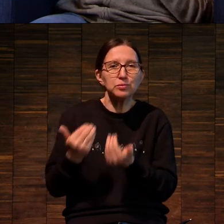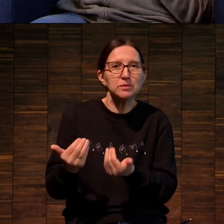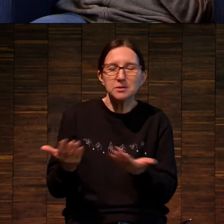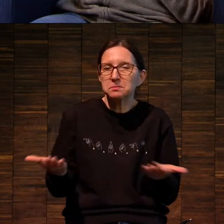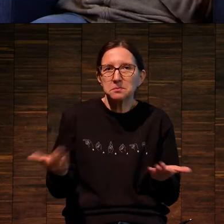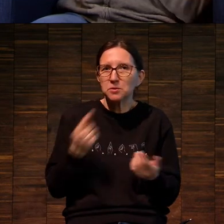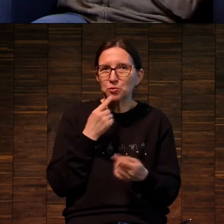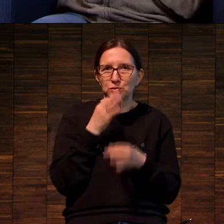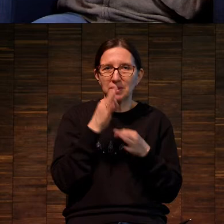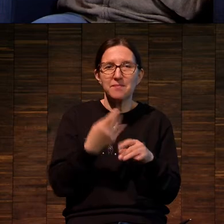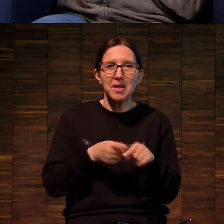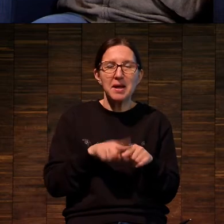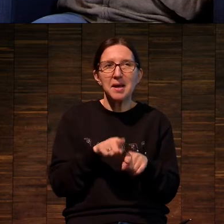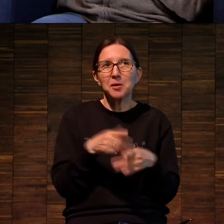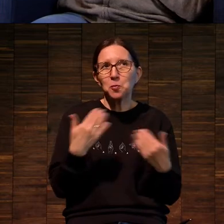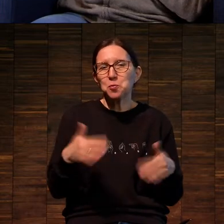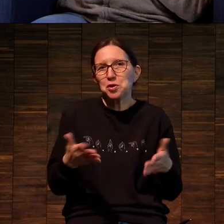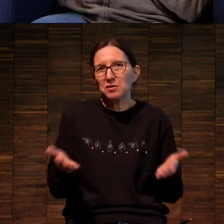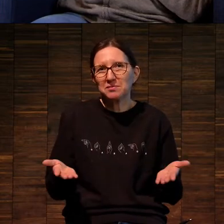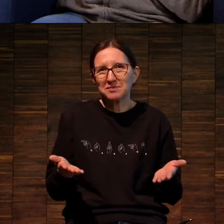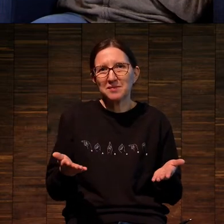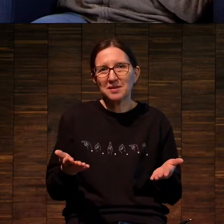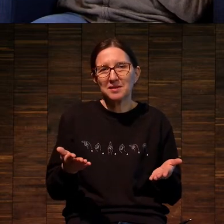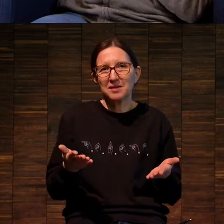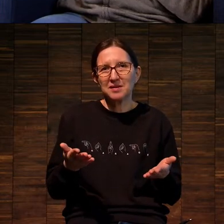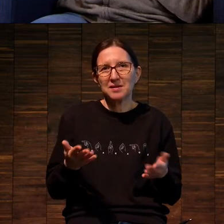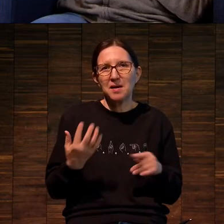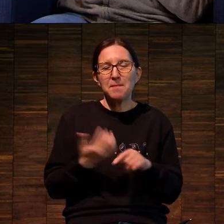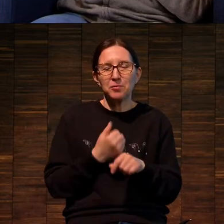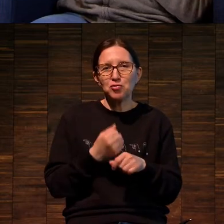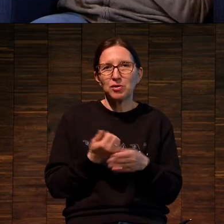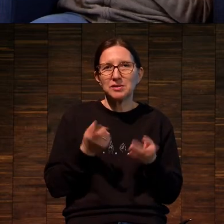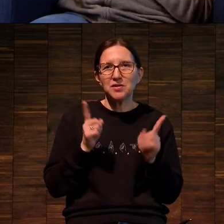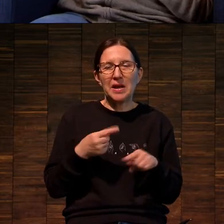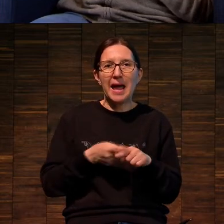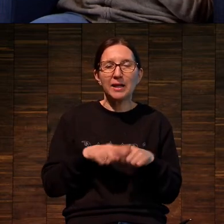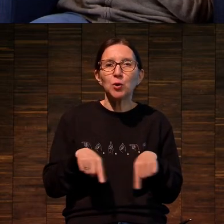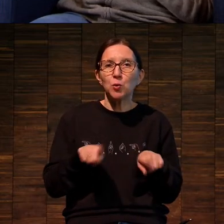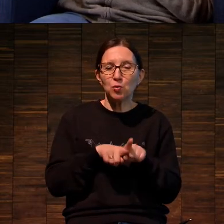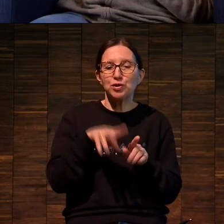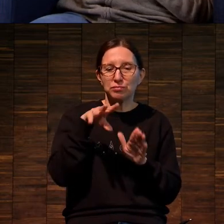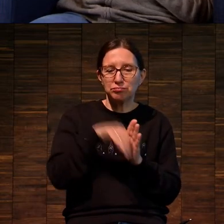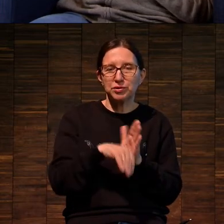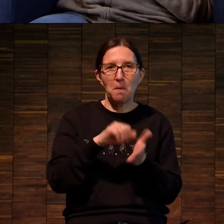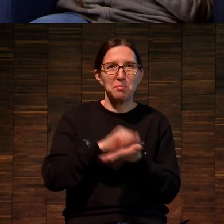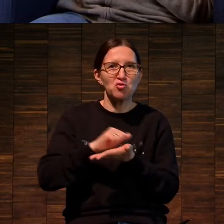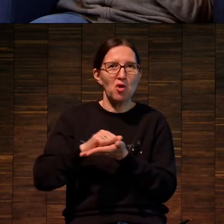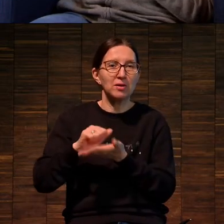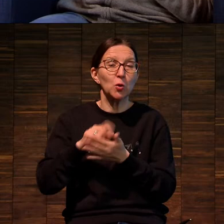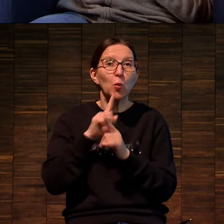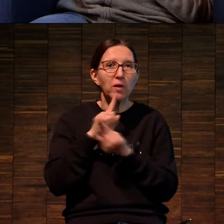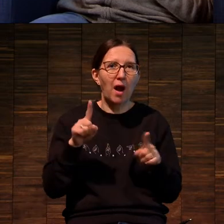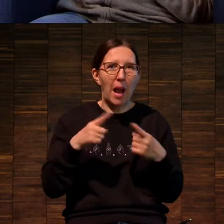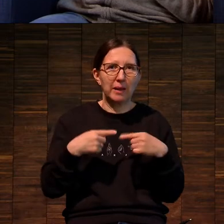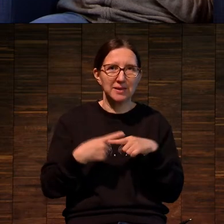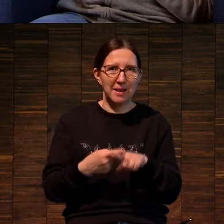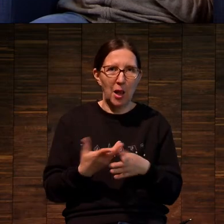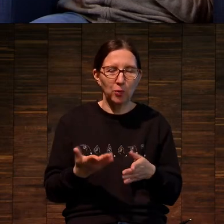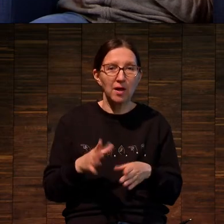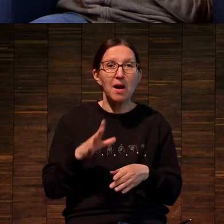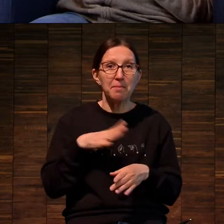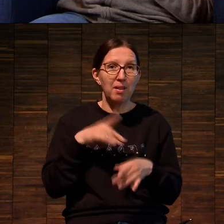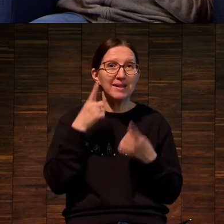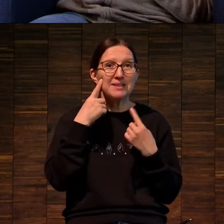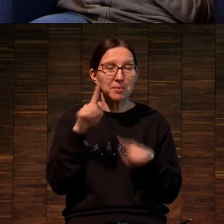Но как бы это относит вот к printmaking. То есть это тоже печать. Это такая уникальная технология, которая